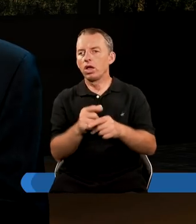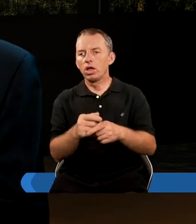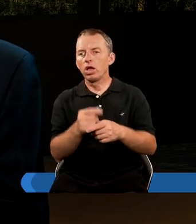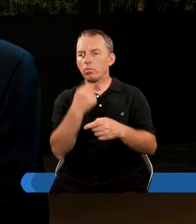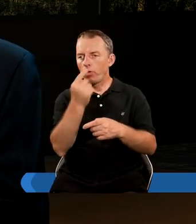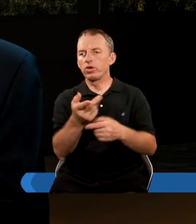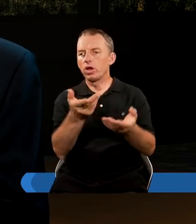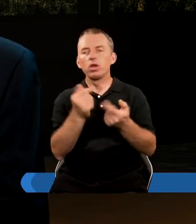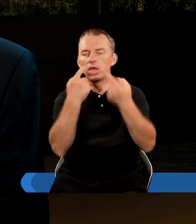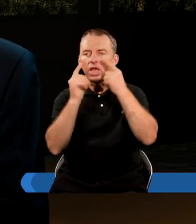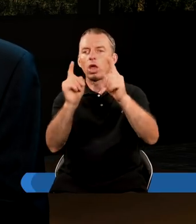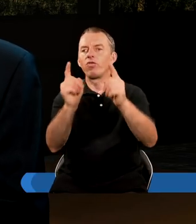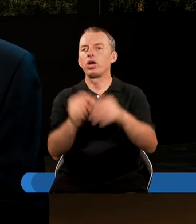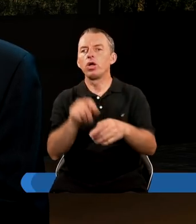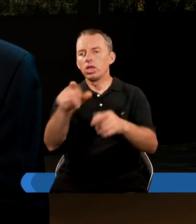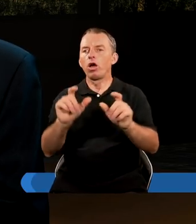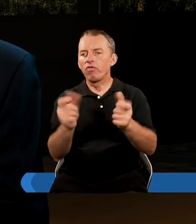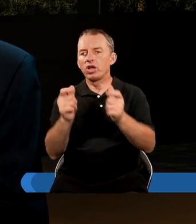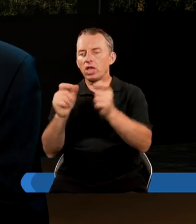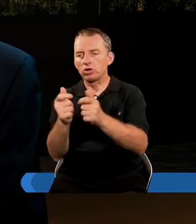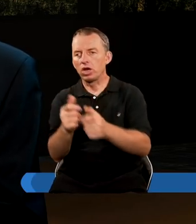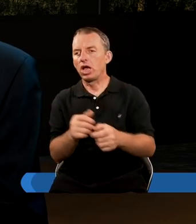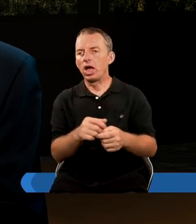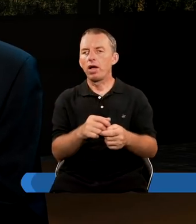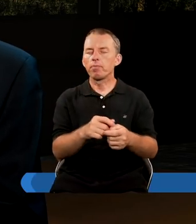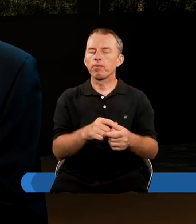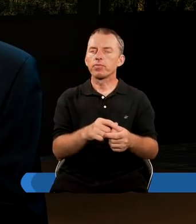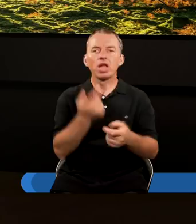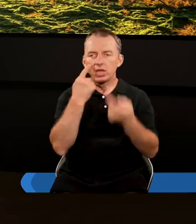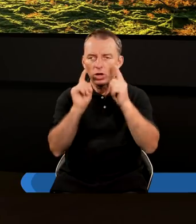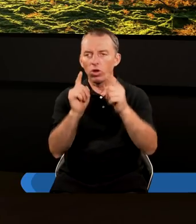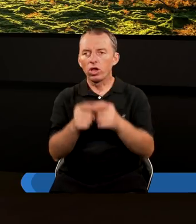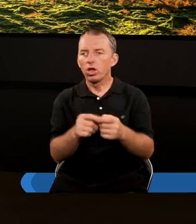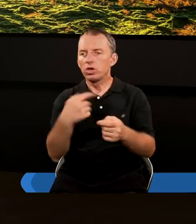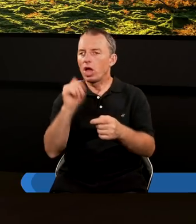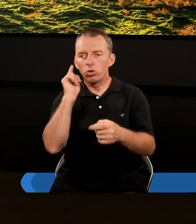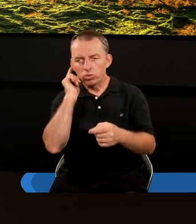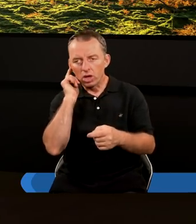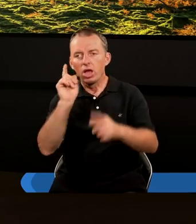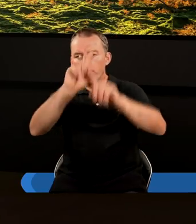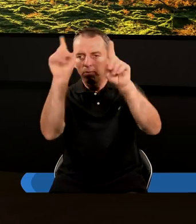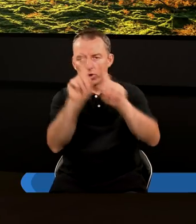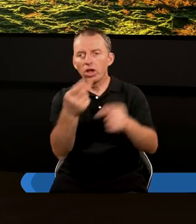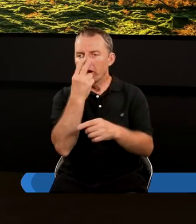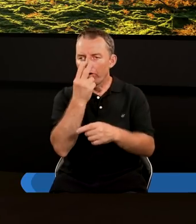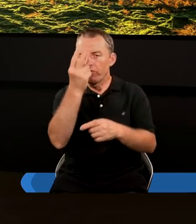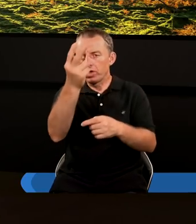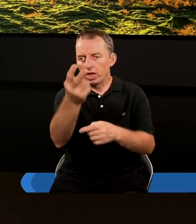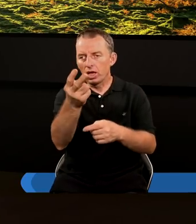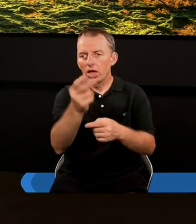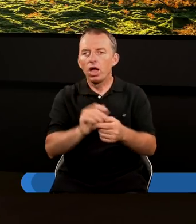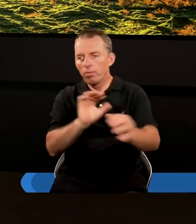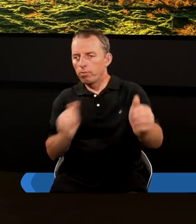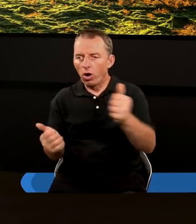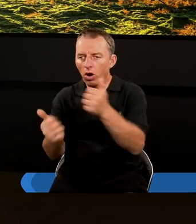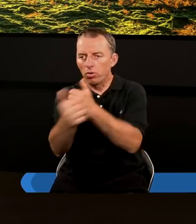powiedzieć, że nie zauważył tego wydarzenia. Nie zauważył, nie usłyszał, prawda? Błyskawice są widoczne, ale zwykle